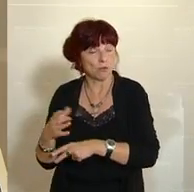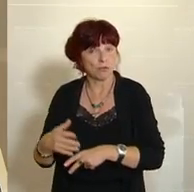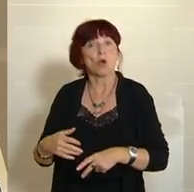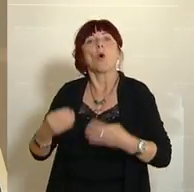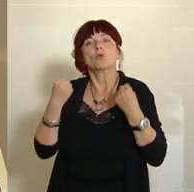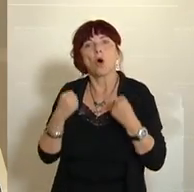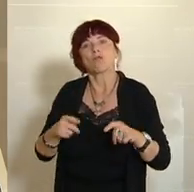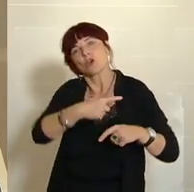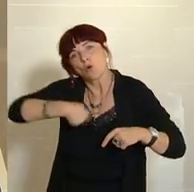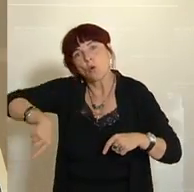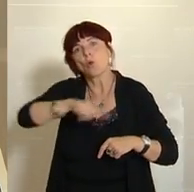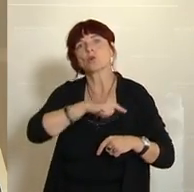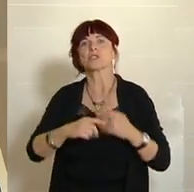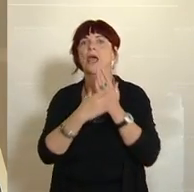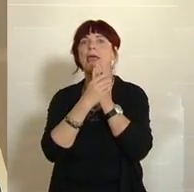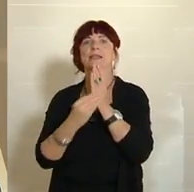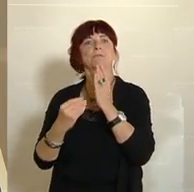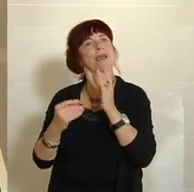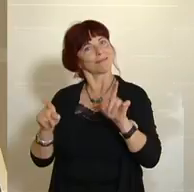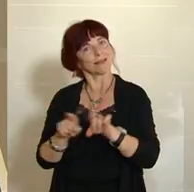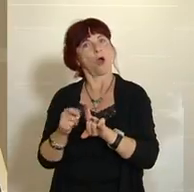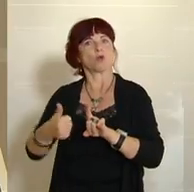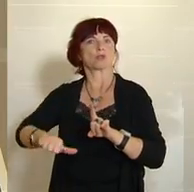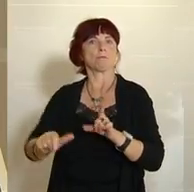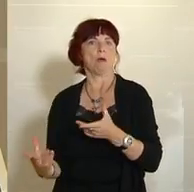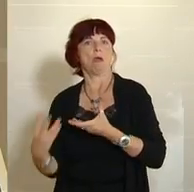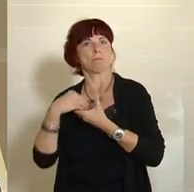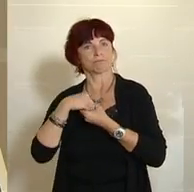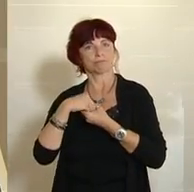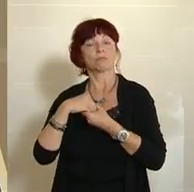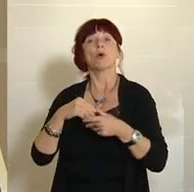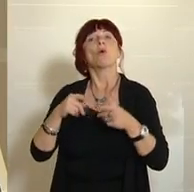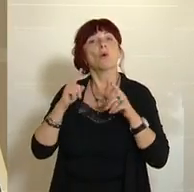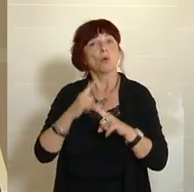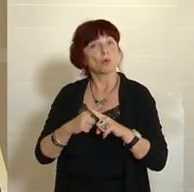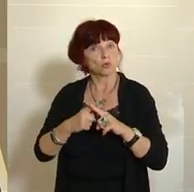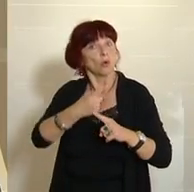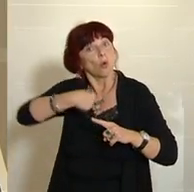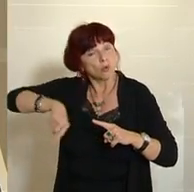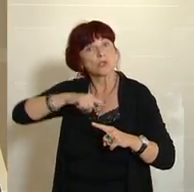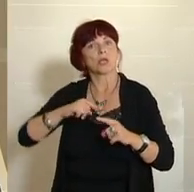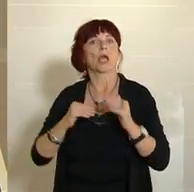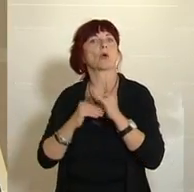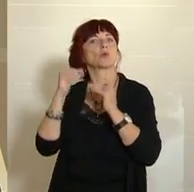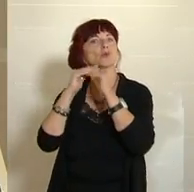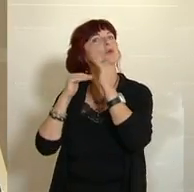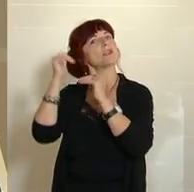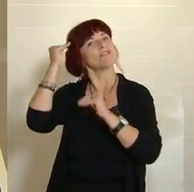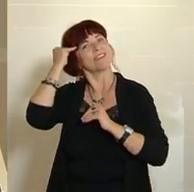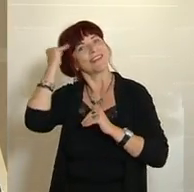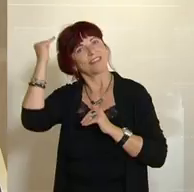früh und wirklich respektabel eingebunden werden und unsere Ideen, unsere konstruktiv übernommen werden. Das würde ich mir erwarten.